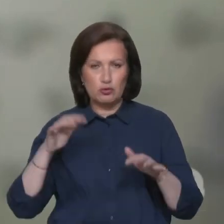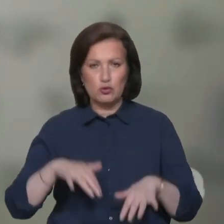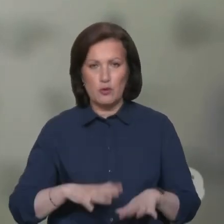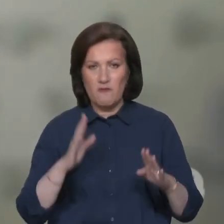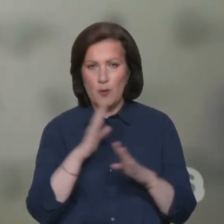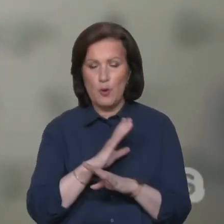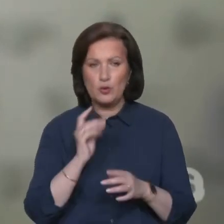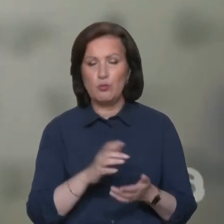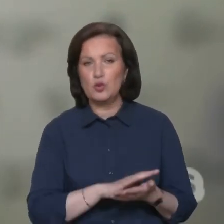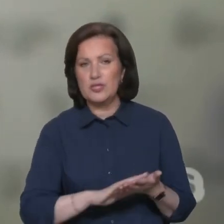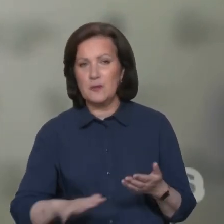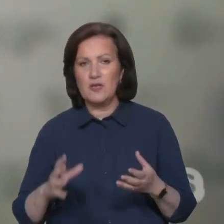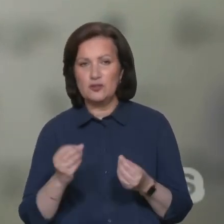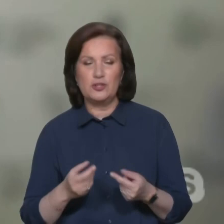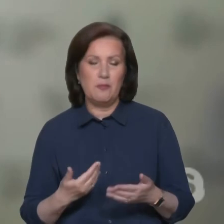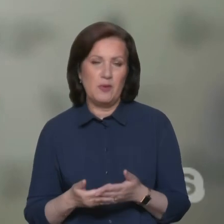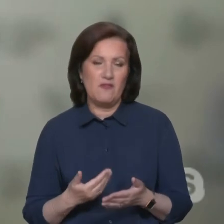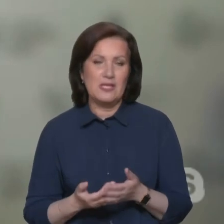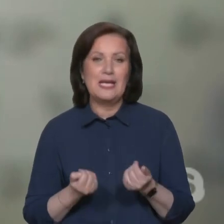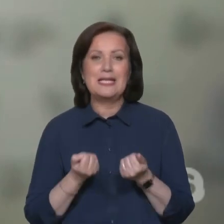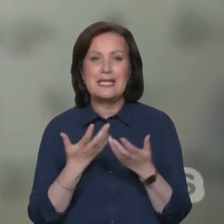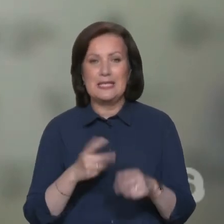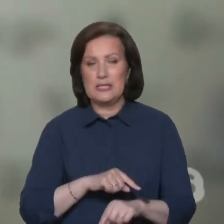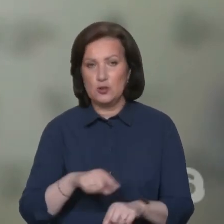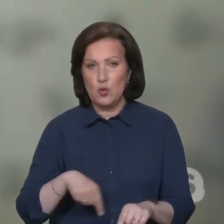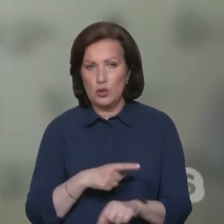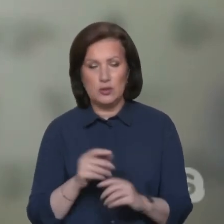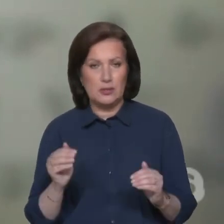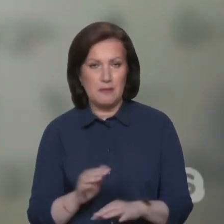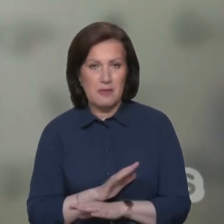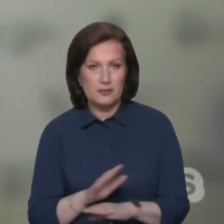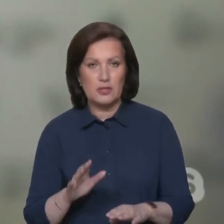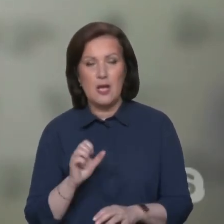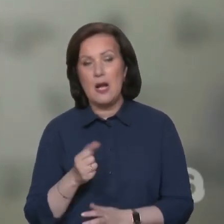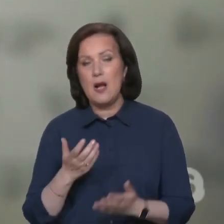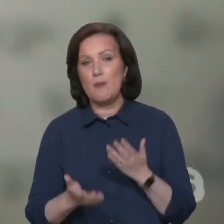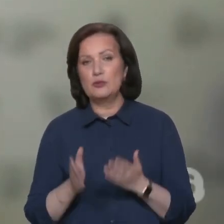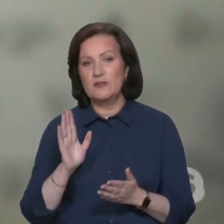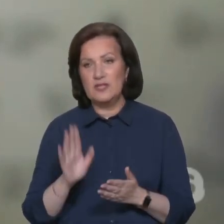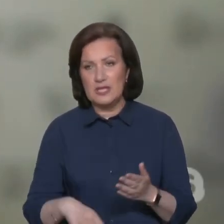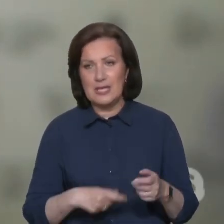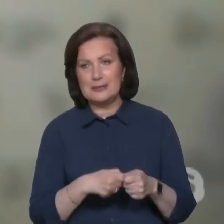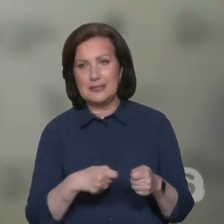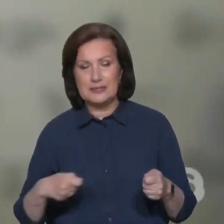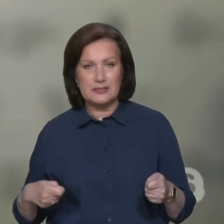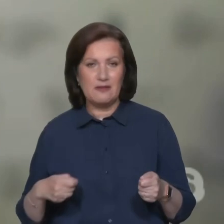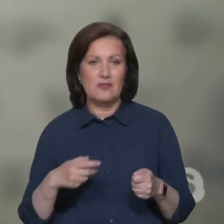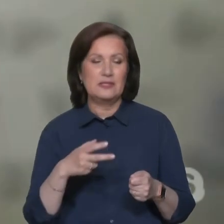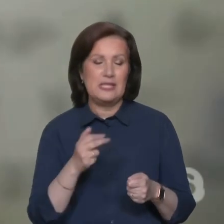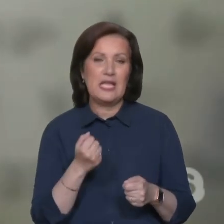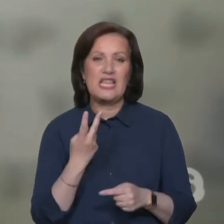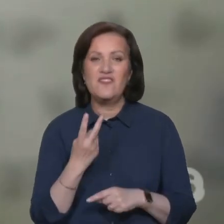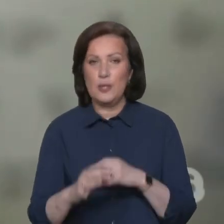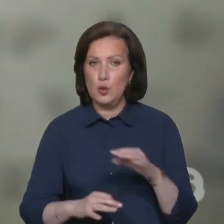погода буде триматися ще, певно, кількість годин щонайменше, а, можливо, навіть розтягне це й на дві